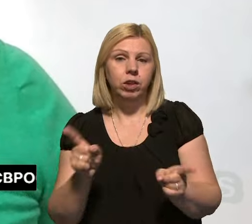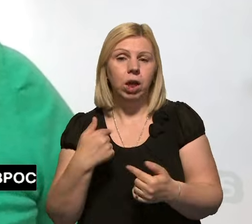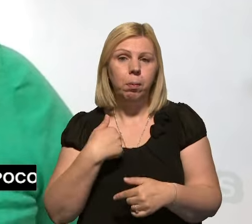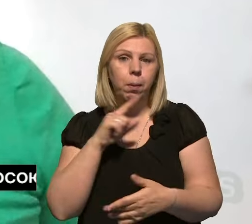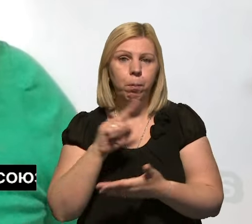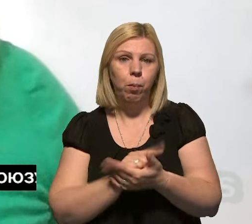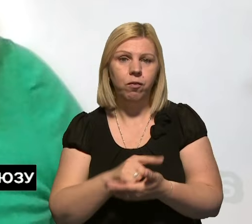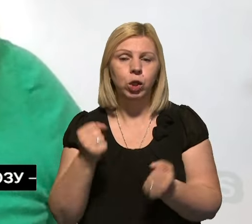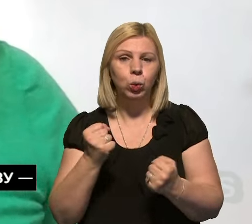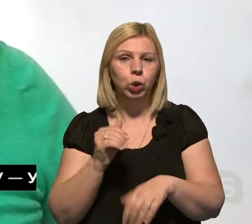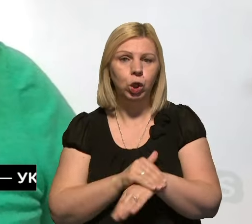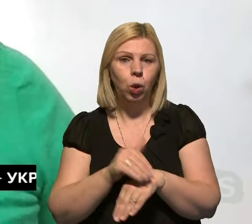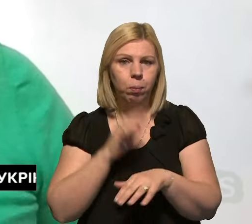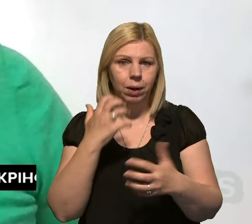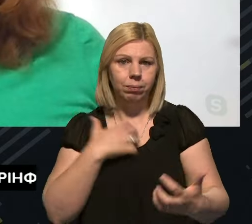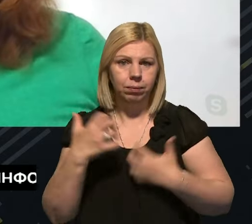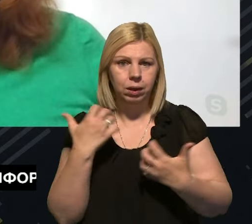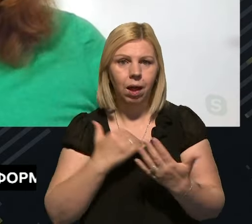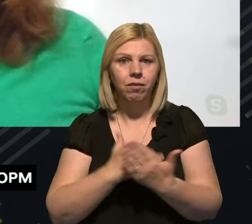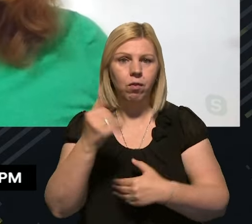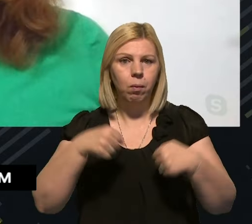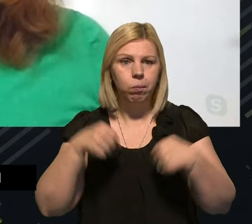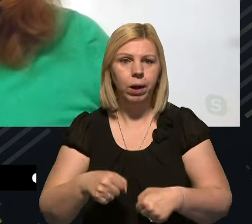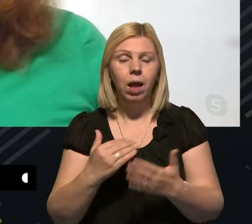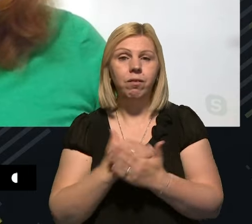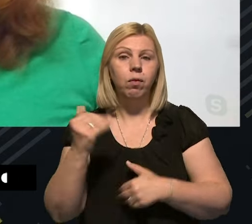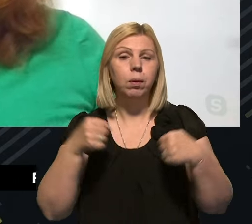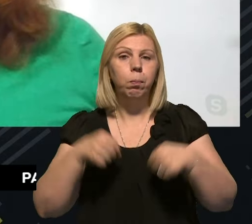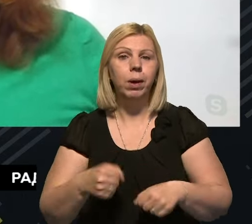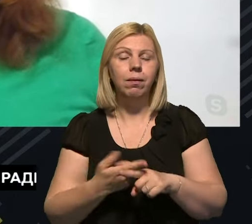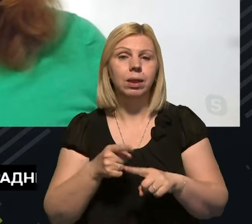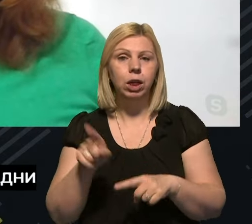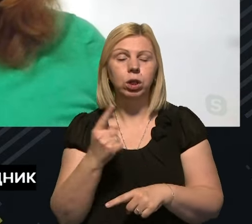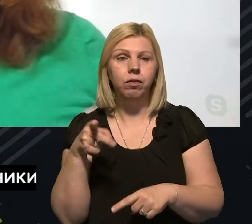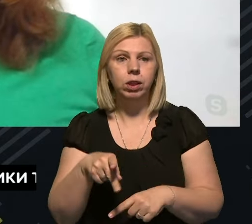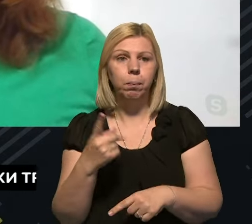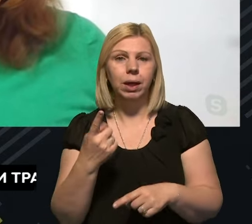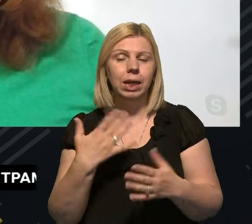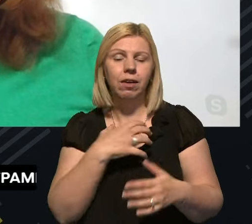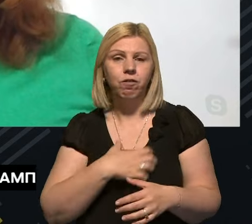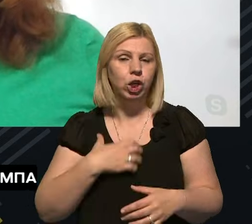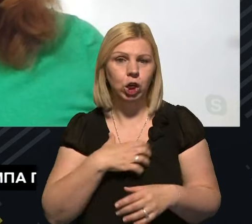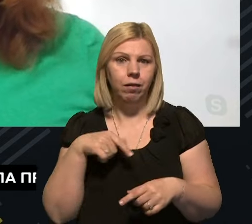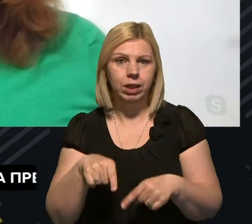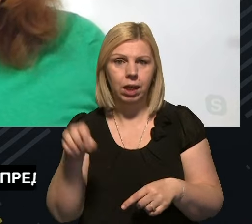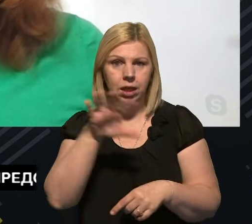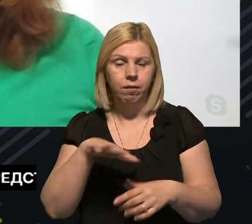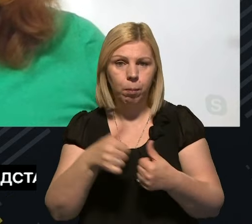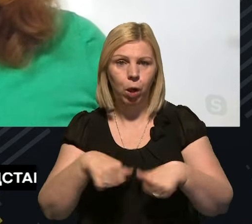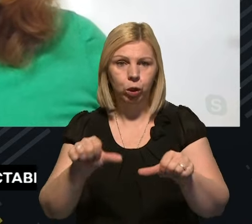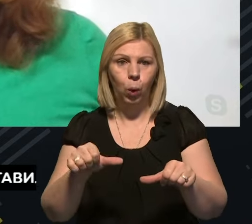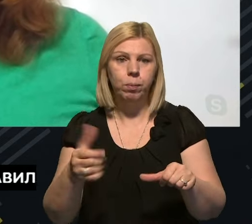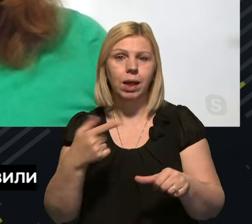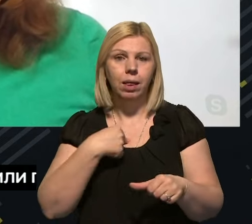повинні дуже добре дбати про верховенство права. Взагалі, верховенство права – це те, що перше і найважливіше, і Європейська комісія